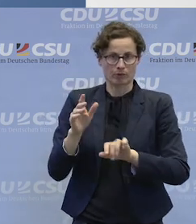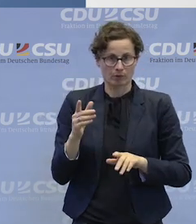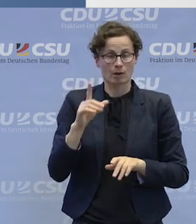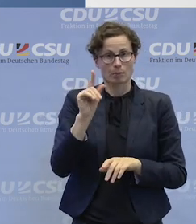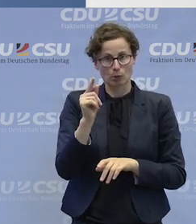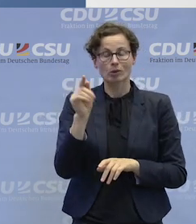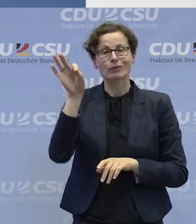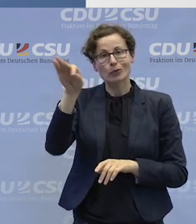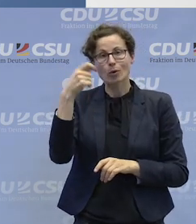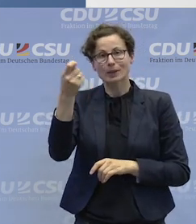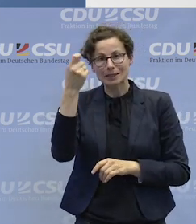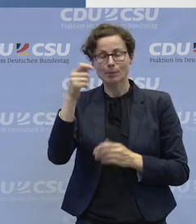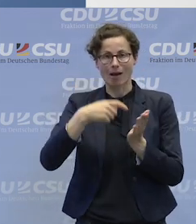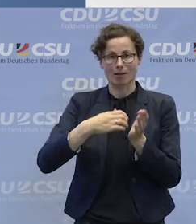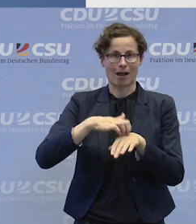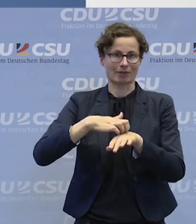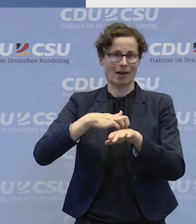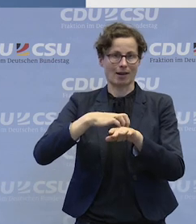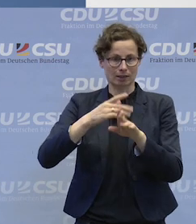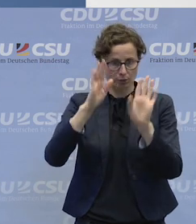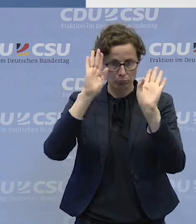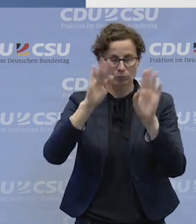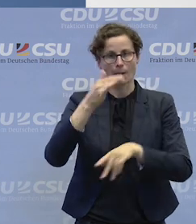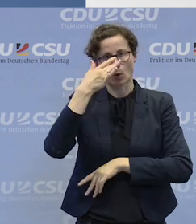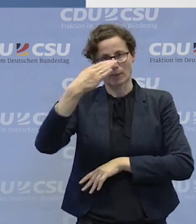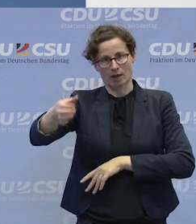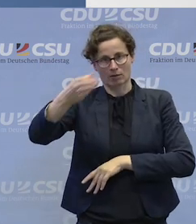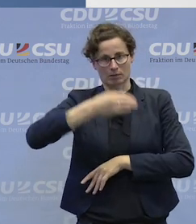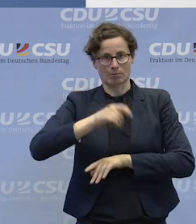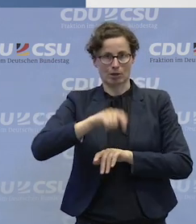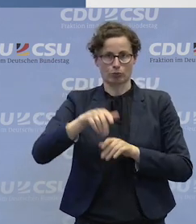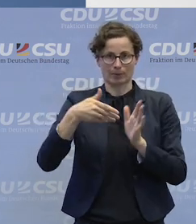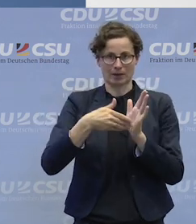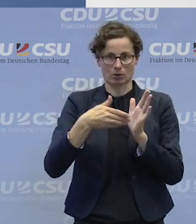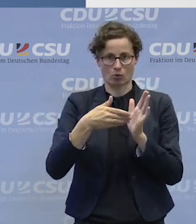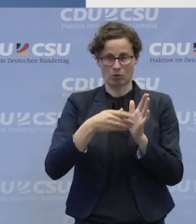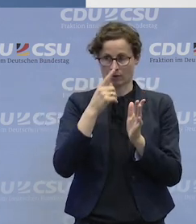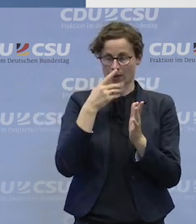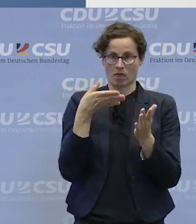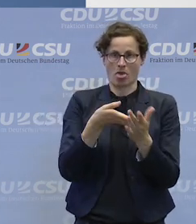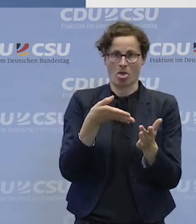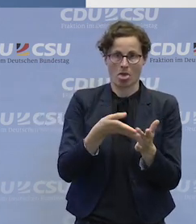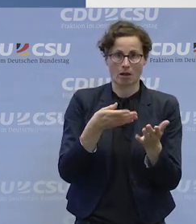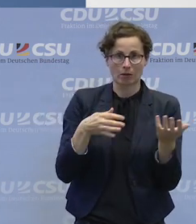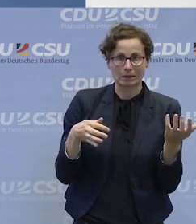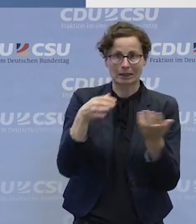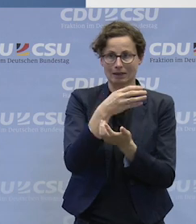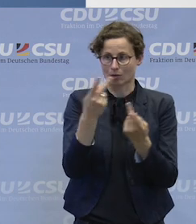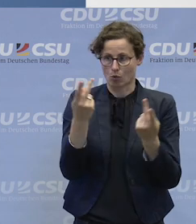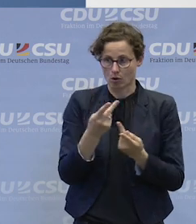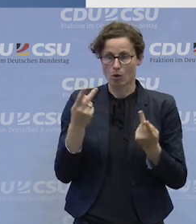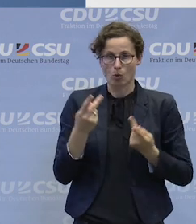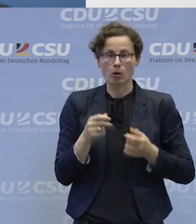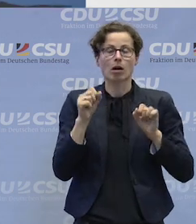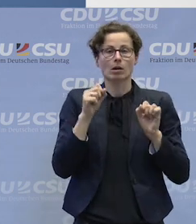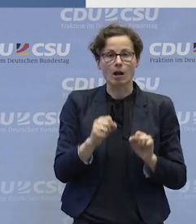und das heißt, die Krisenintervention, wenn es notwendig ist, die Vorbereitung, soll in dem Budget für